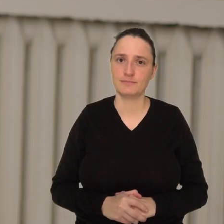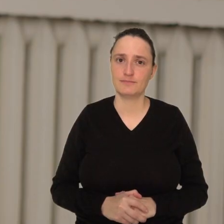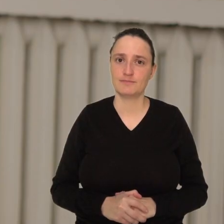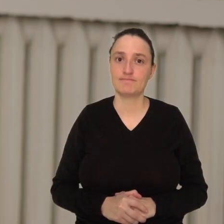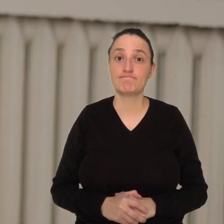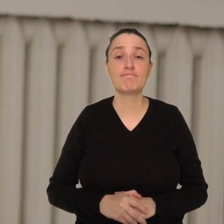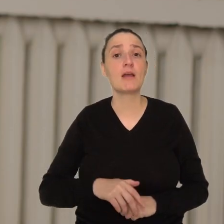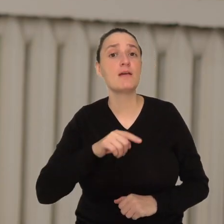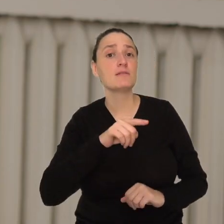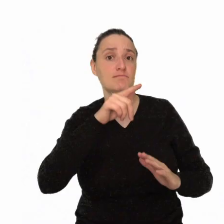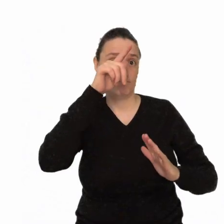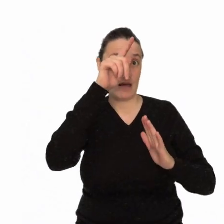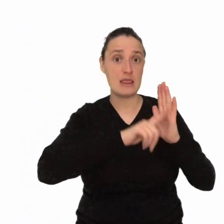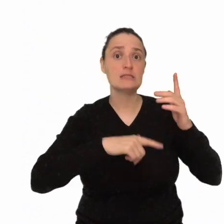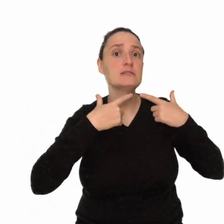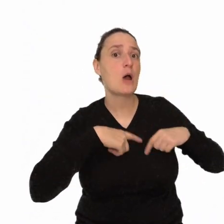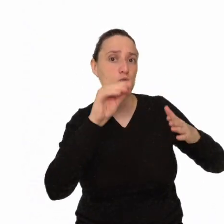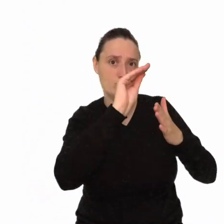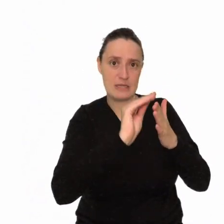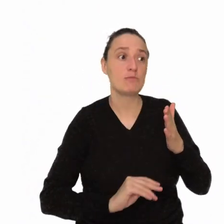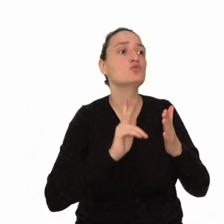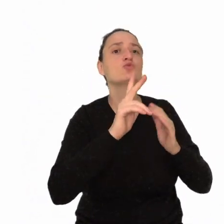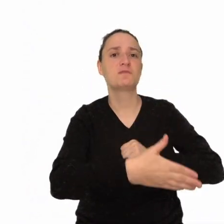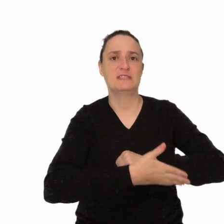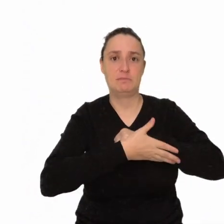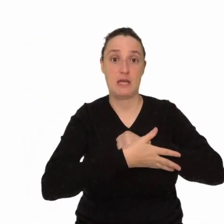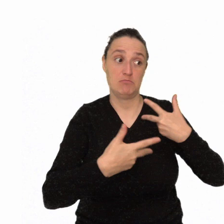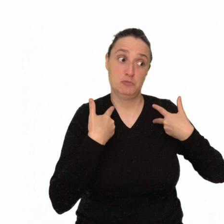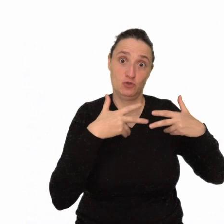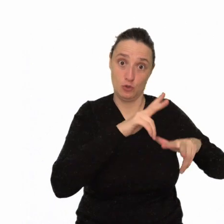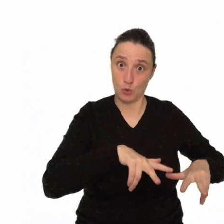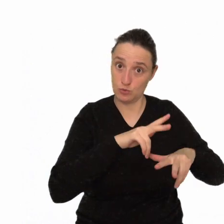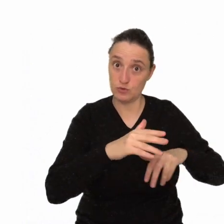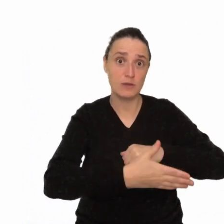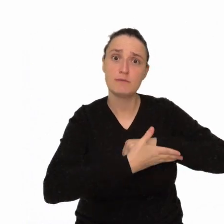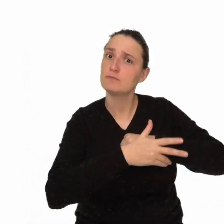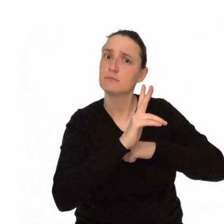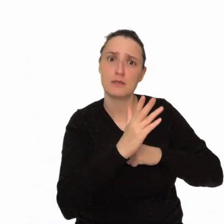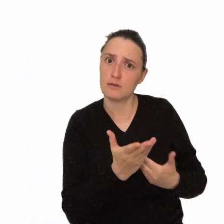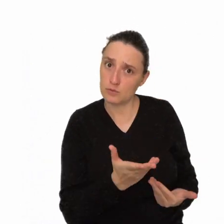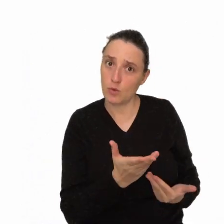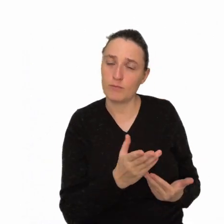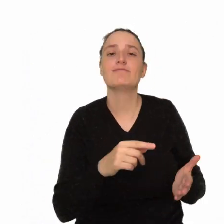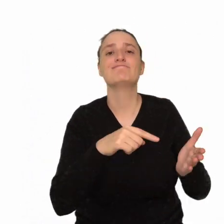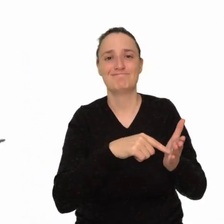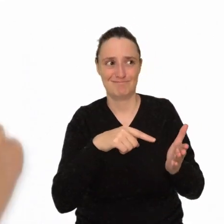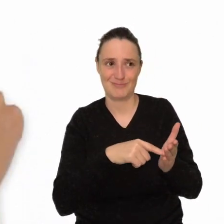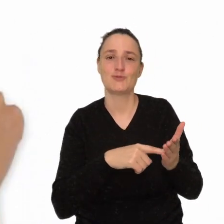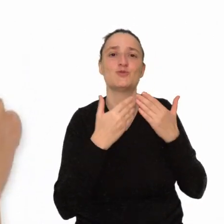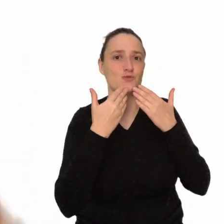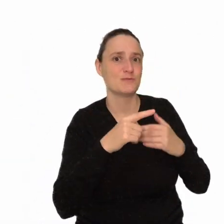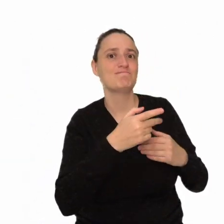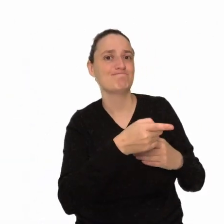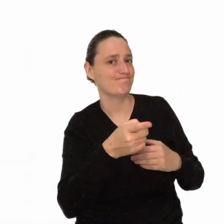Wypisz osoby, które stanowią dla Ciebie wsparcie w życiu rodzinnym, bo te osoby pomogą Tobie w